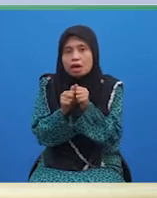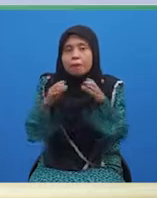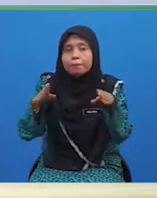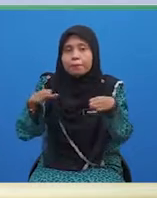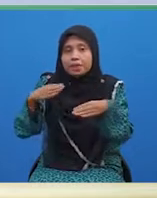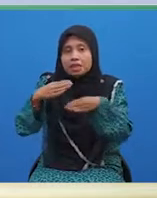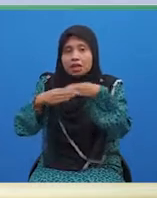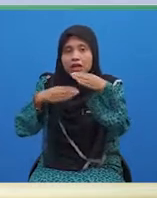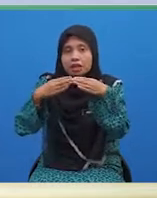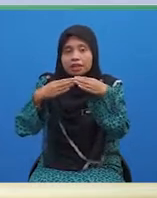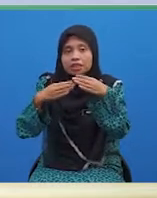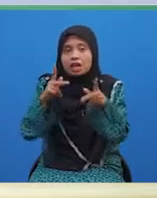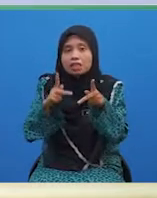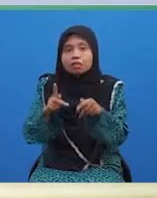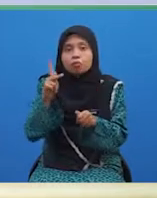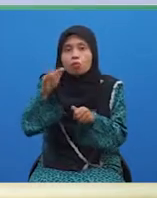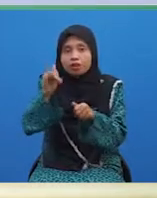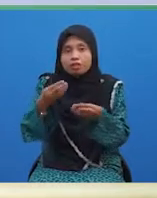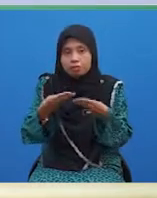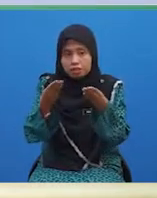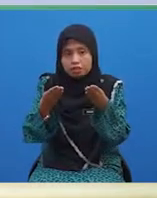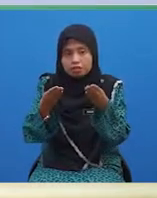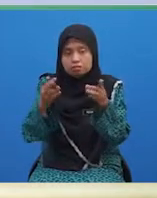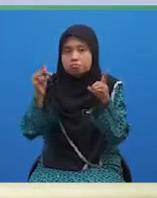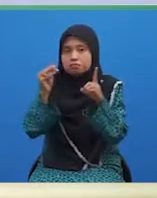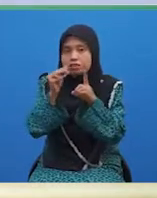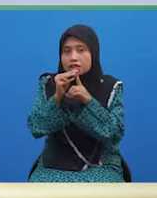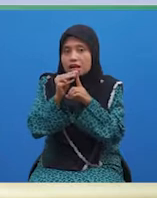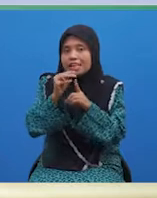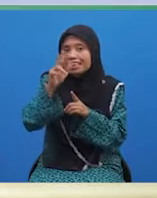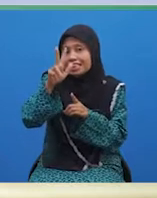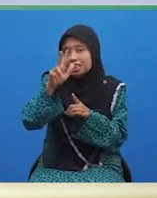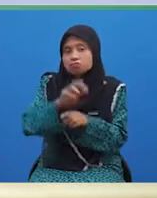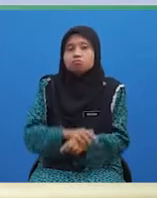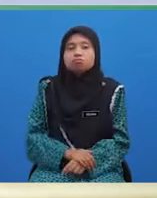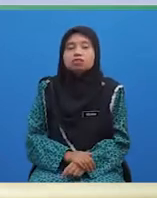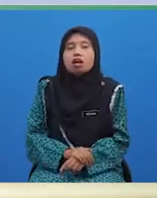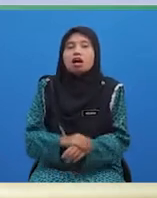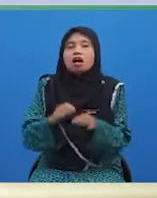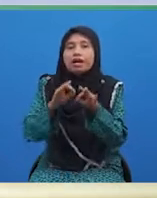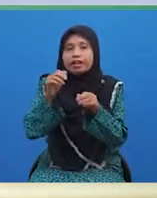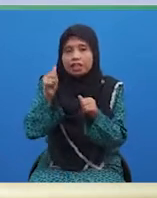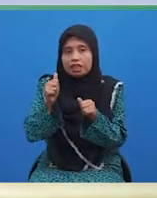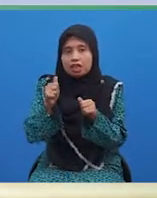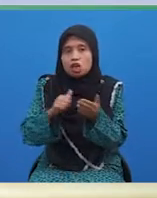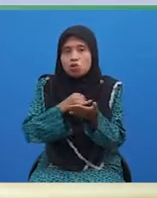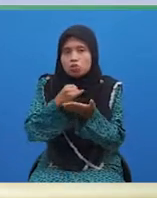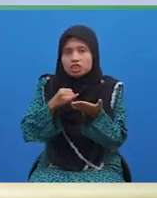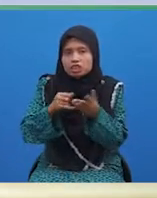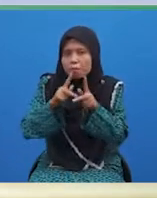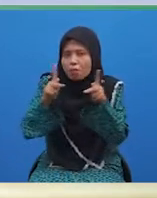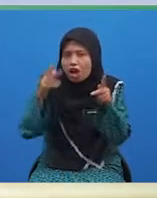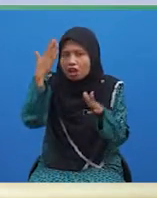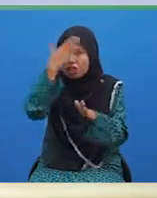binaan kata penguat yang diberi. Markah penuh ialah tiga. Ayat A, lukisannya